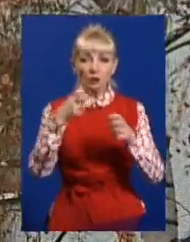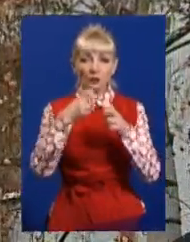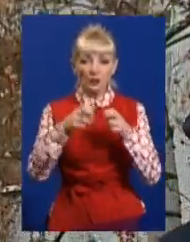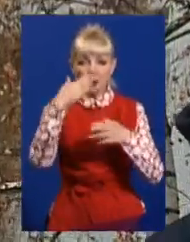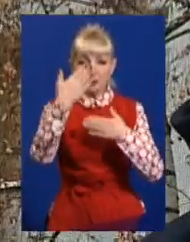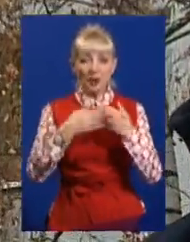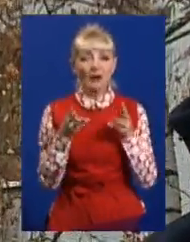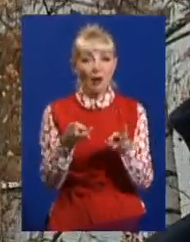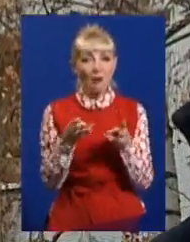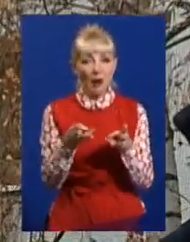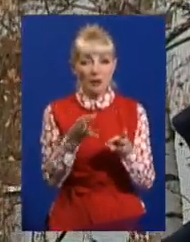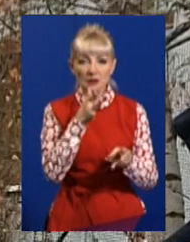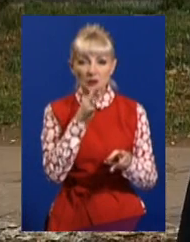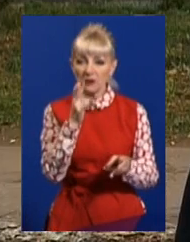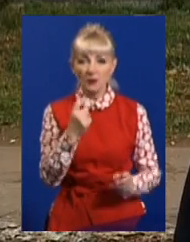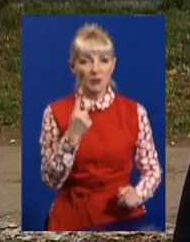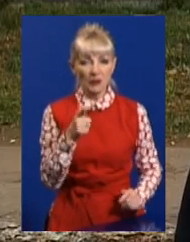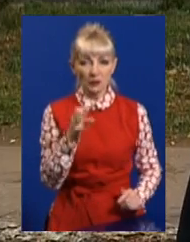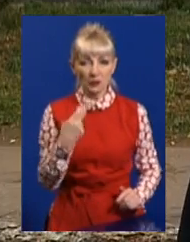опалювальним сезоном не перший рік.